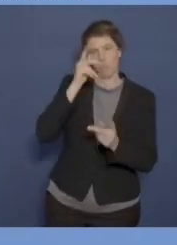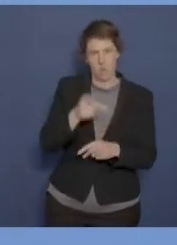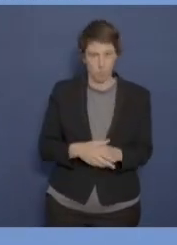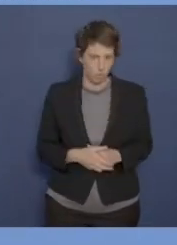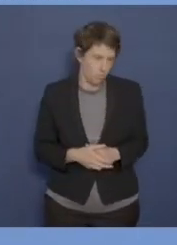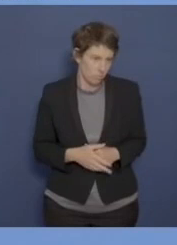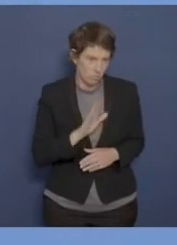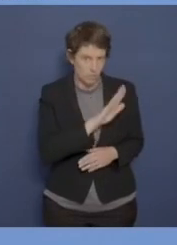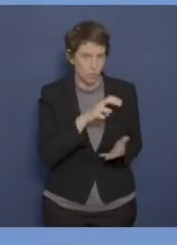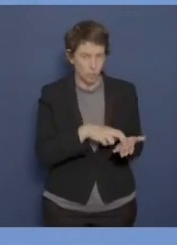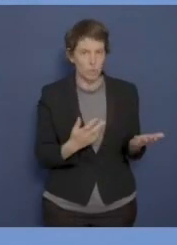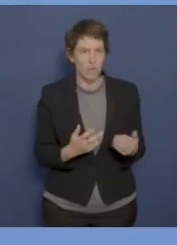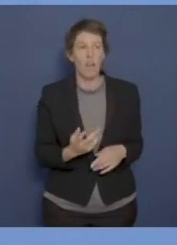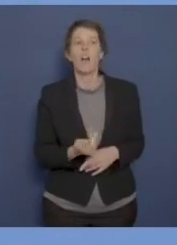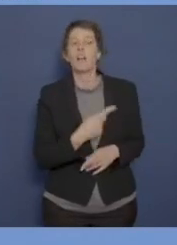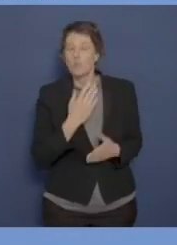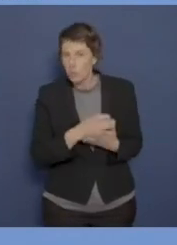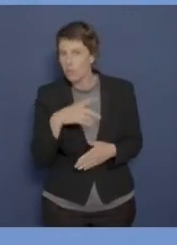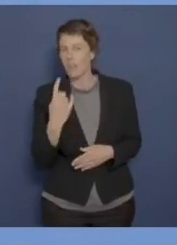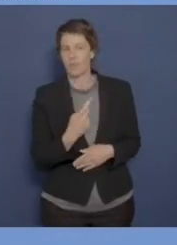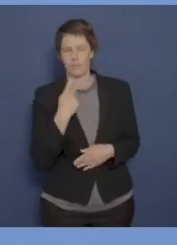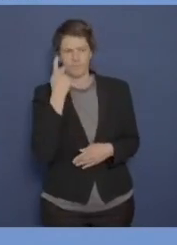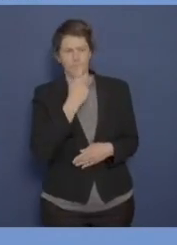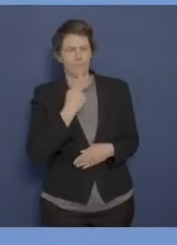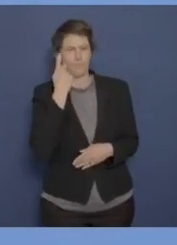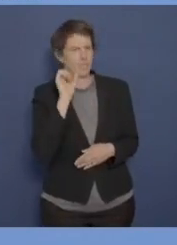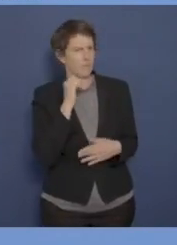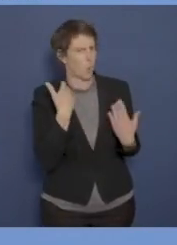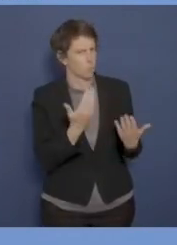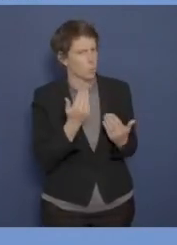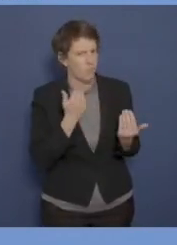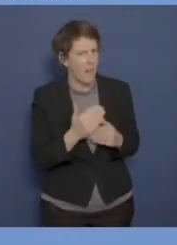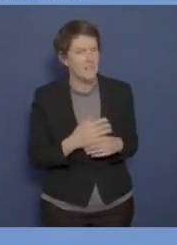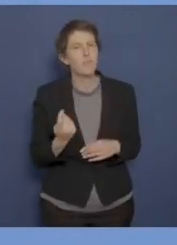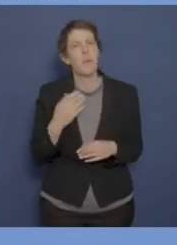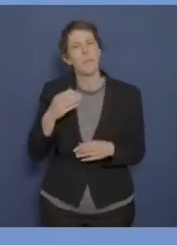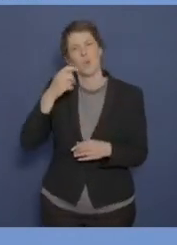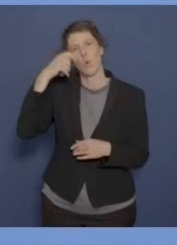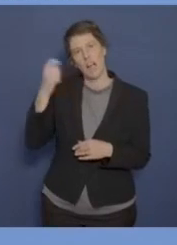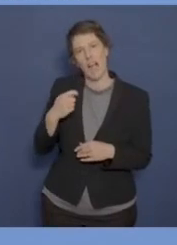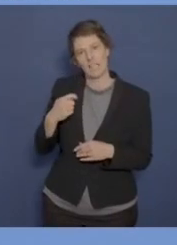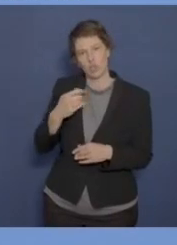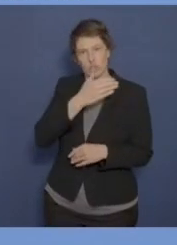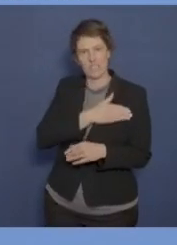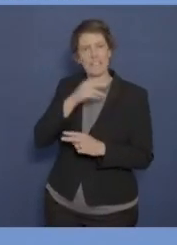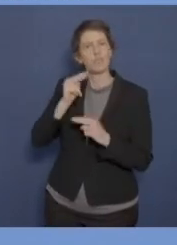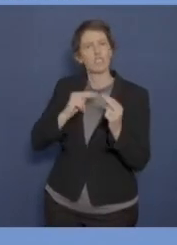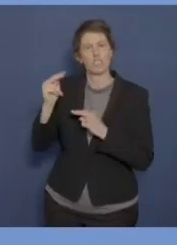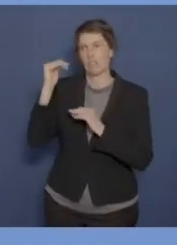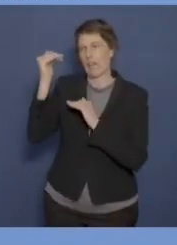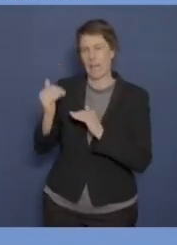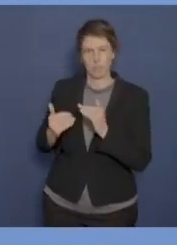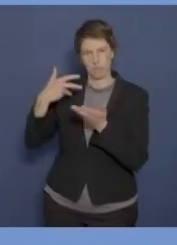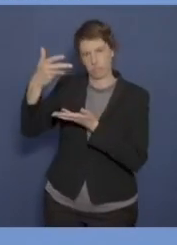Natürlich habe ich gesagt, dass wir das mit Verwunderung zur Kenntnis genommen haben. Wir sind mit der ukrainischen Seite auf ganz verschiedenen Wegen, wie